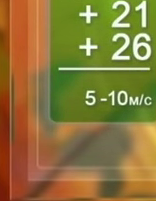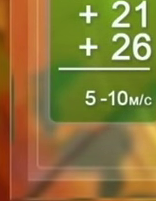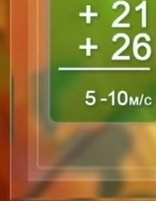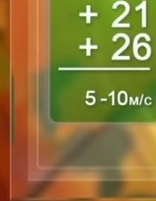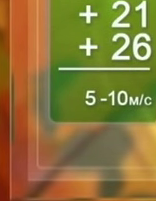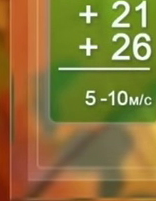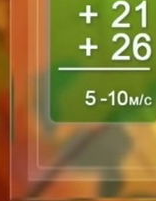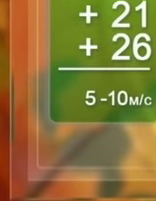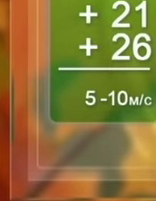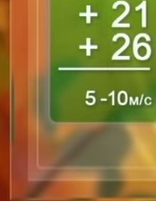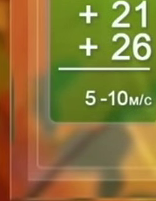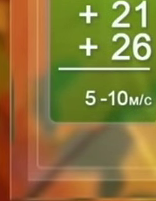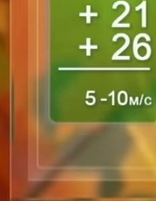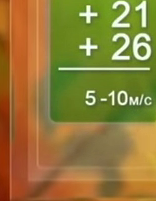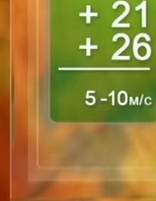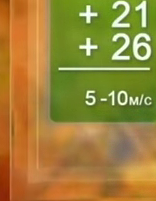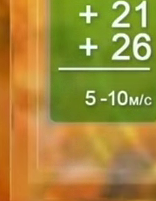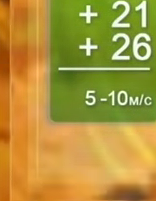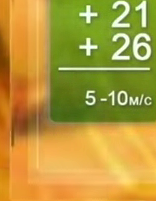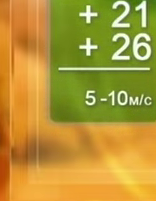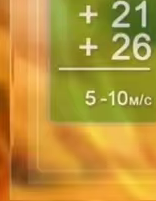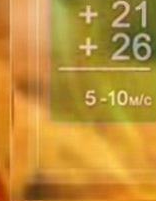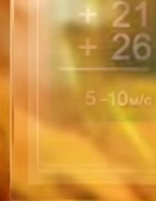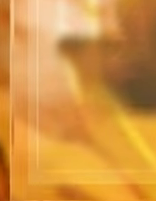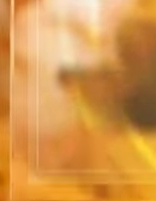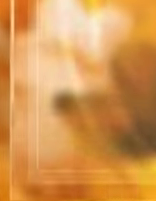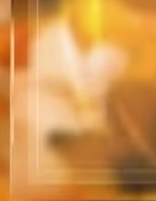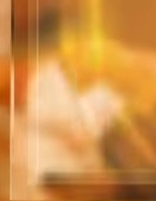8-13, в день до 14-19 градусів тепла.